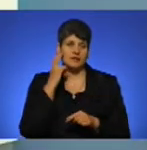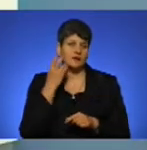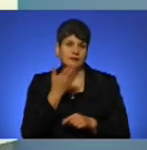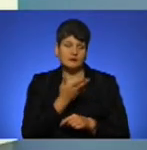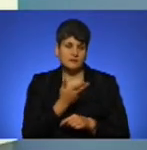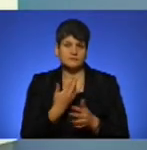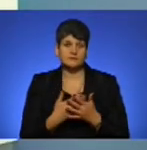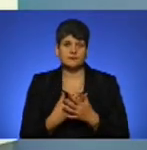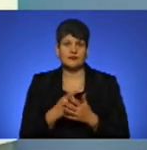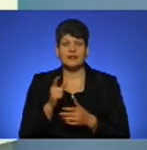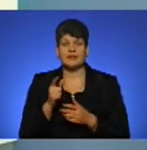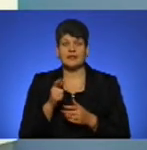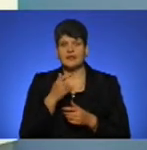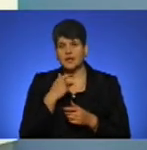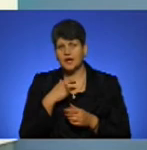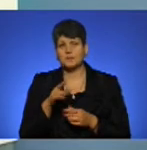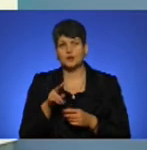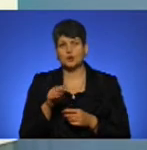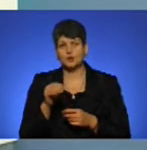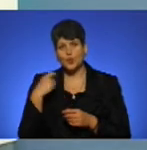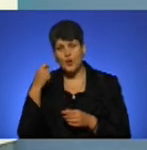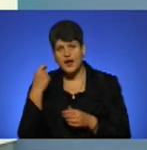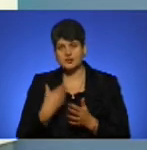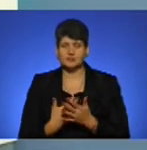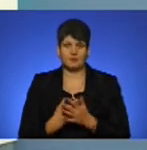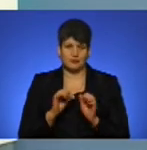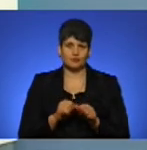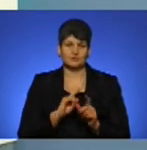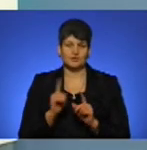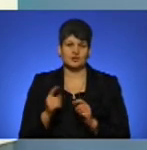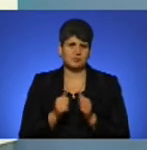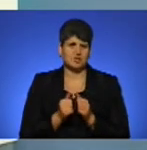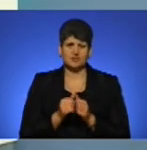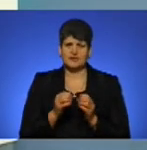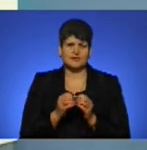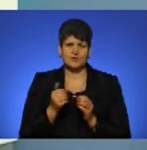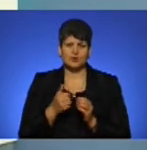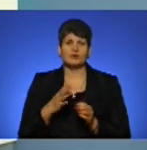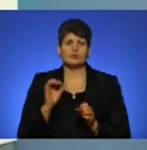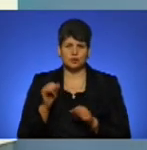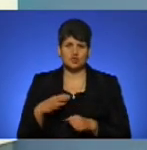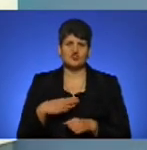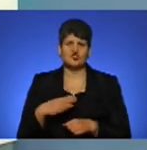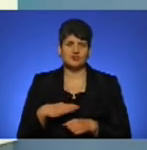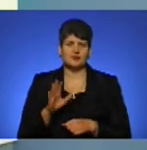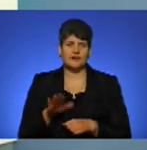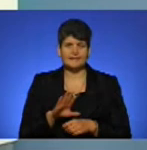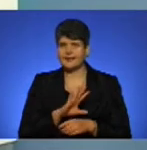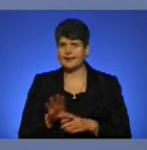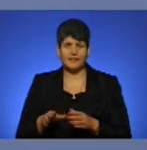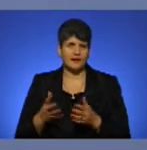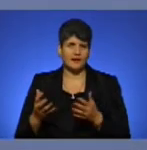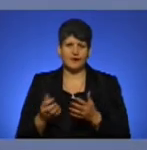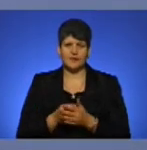і Єгипет, можливо, Туреччину? Чи ні? Чи ми можемо так найближчі 10 років також чекати і не дочекатись?